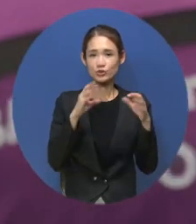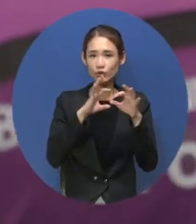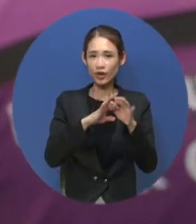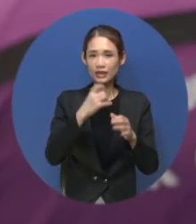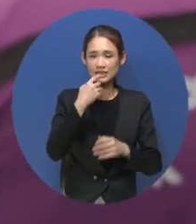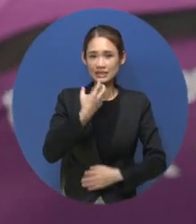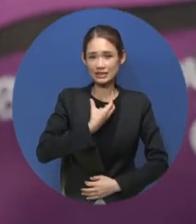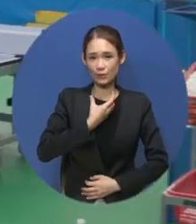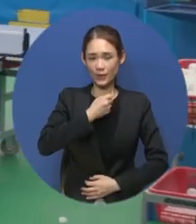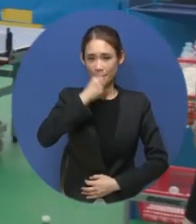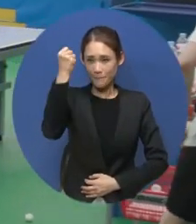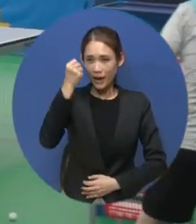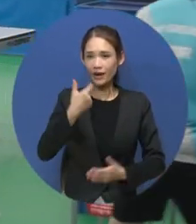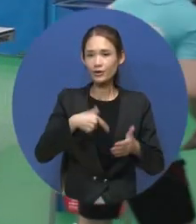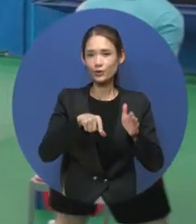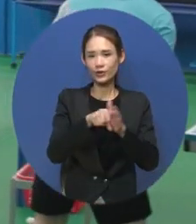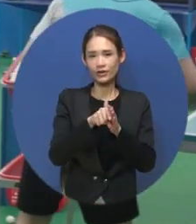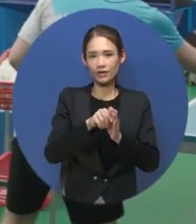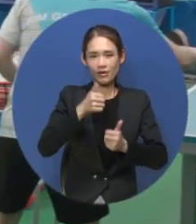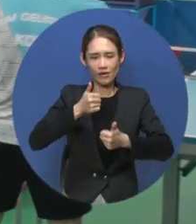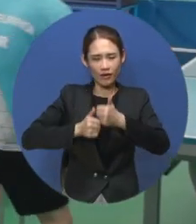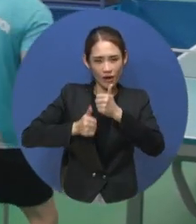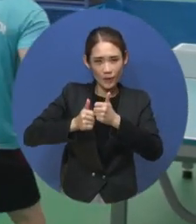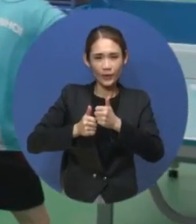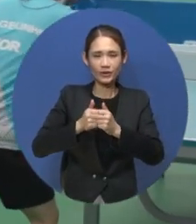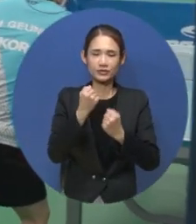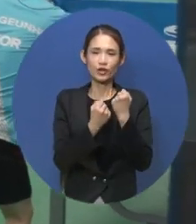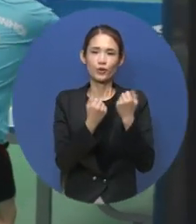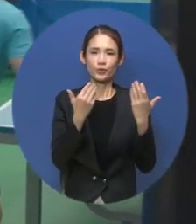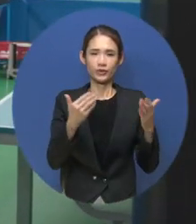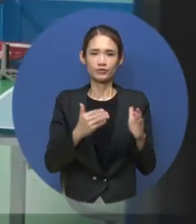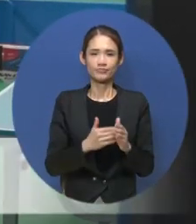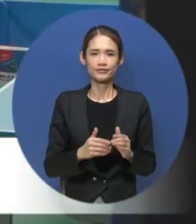금메달을 향한 열띤 경쟁을 펼치겠다는 설명입니다.